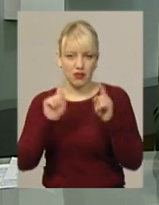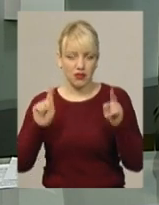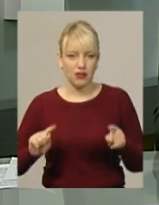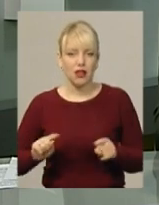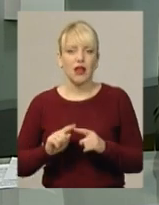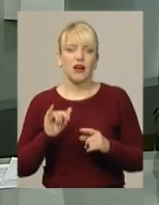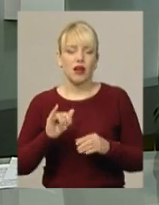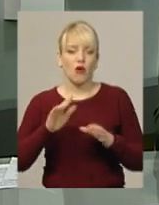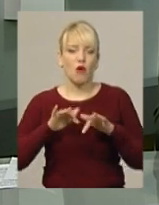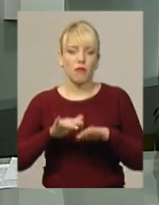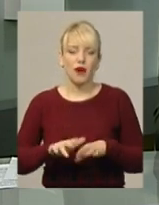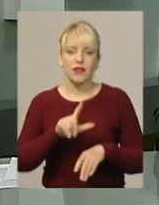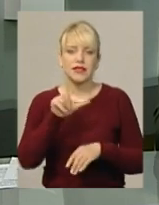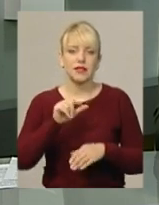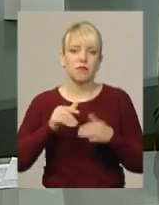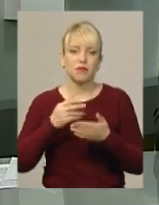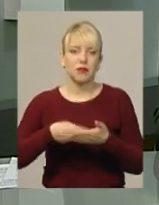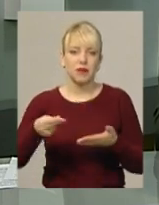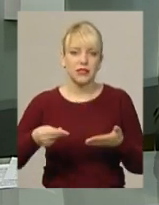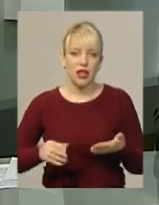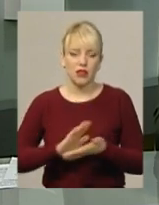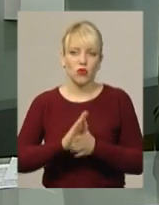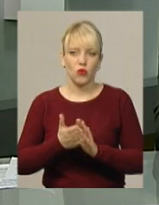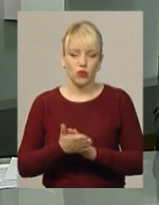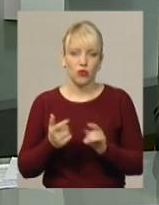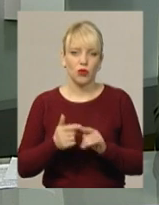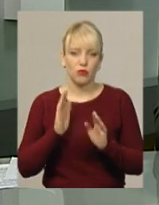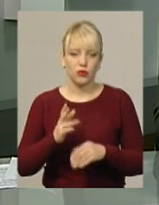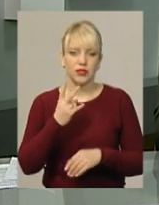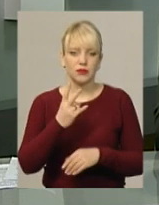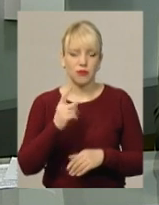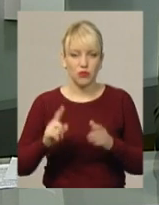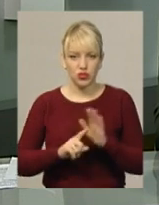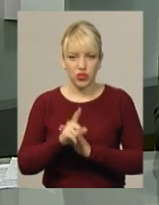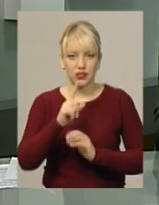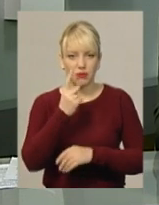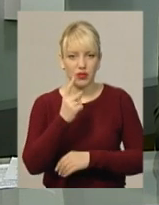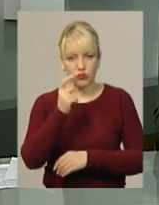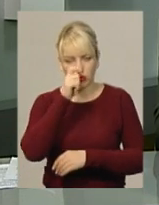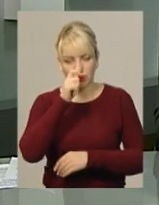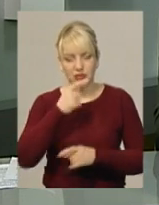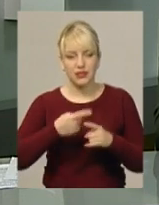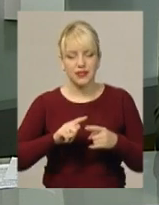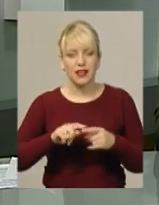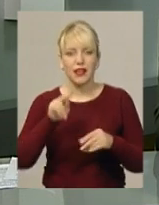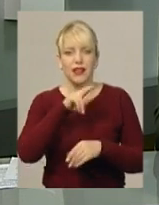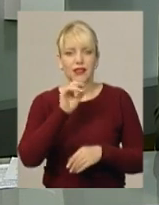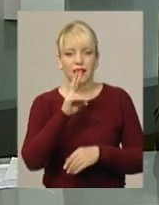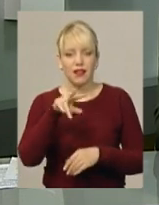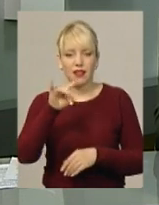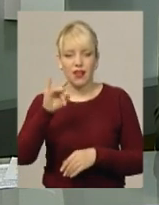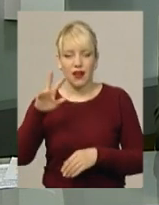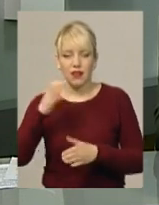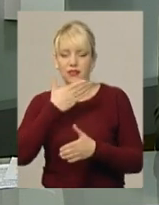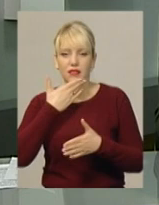компанія з підписання угод розпочнеться за два тижні з 1 квітня. Декларація ще не затверджена Міністерством охорони здоров'я, як і